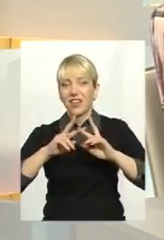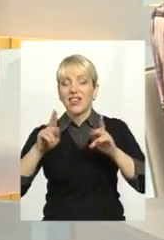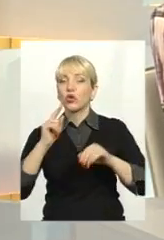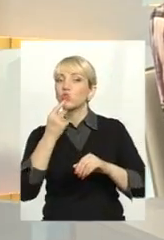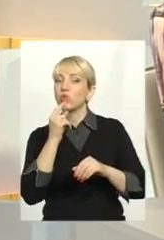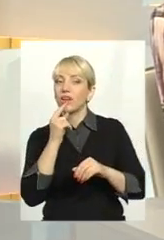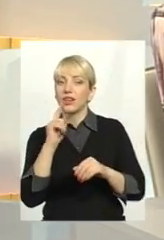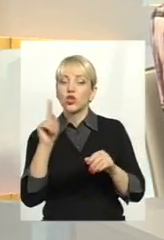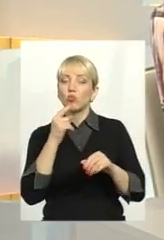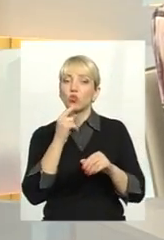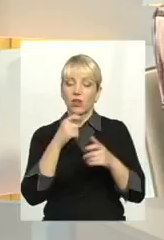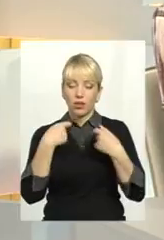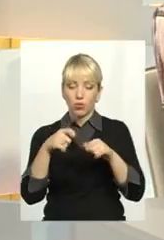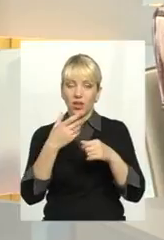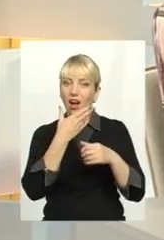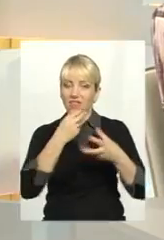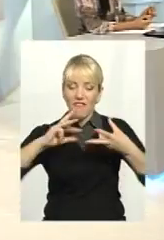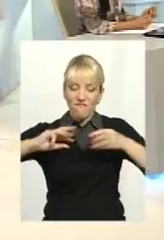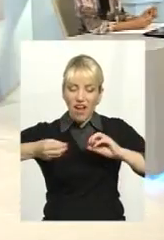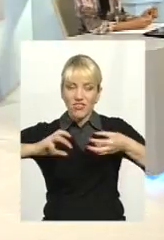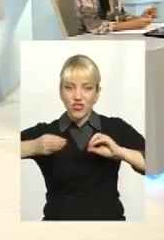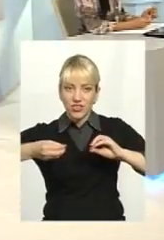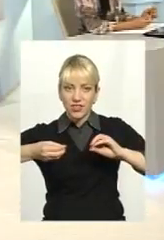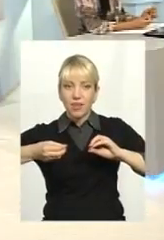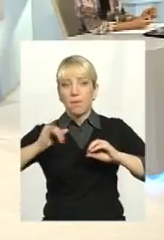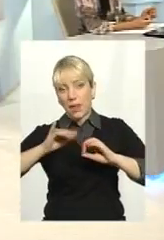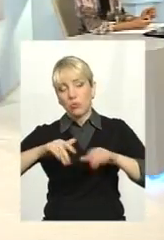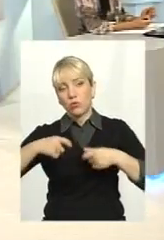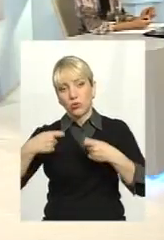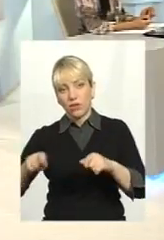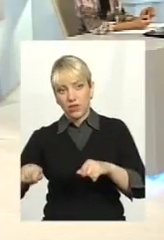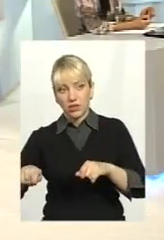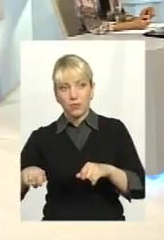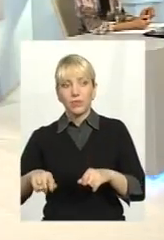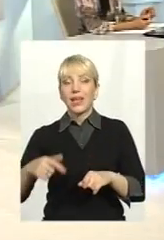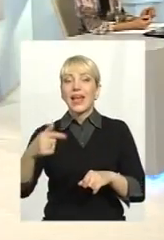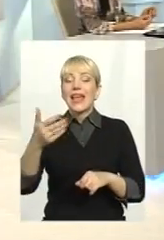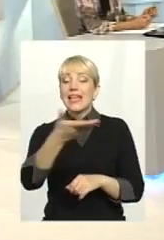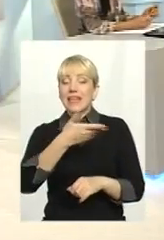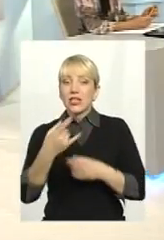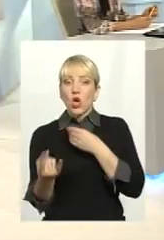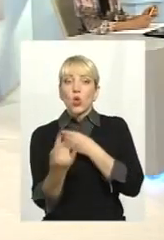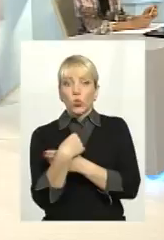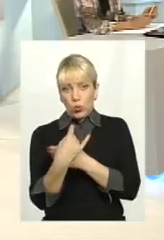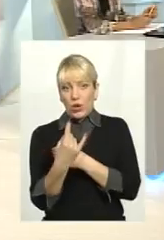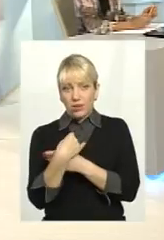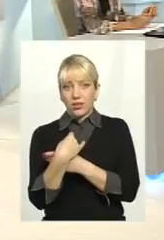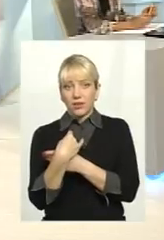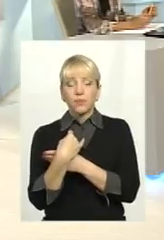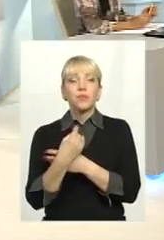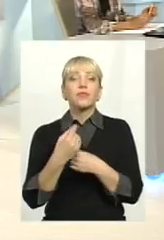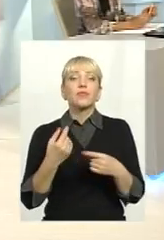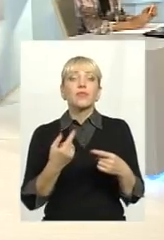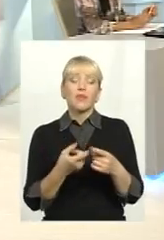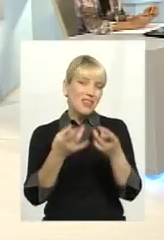продати, їх треба красиво фантік заобгорнути, а потім продавати. Нас дурять, нас з вами, просто, от вони, ну,